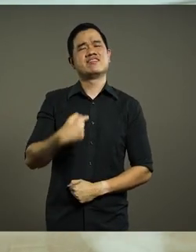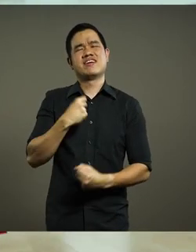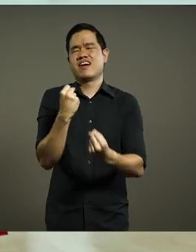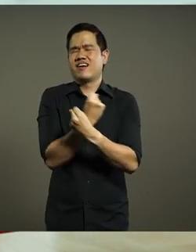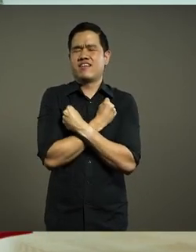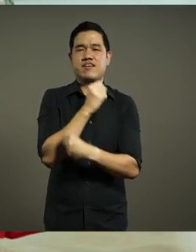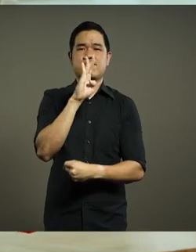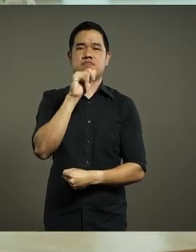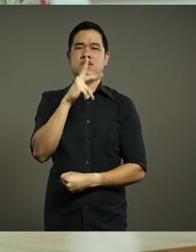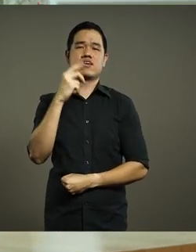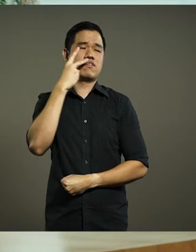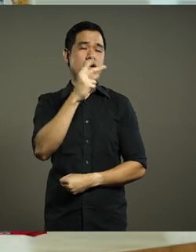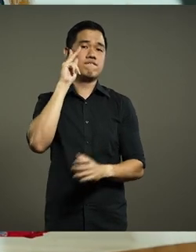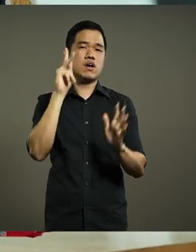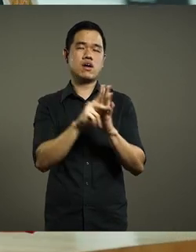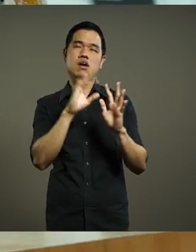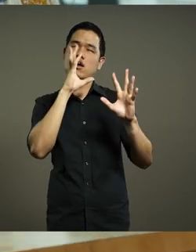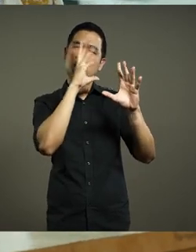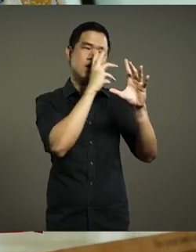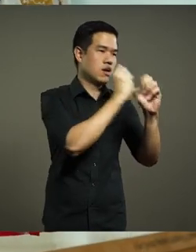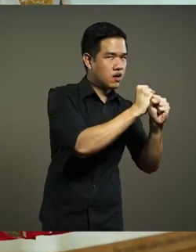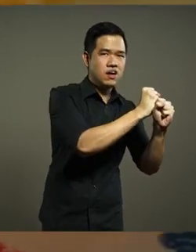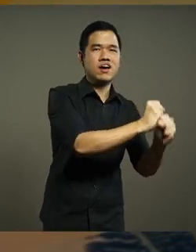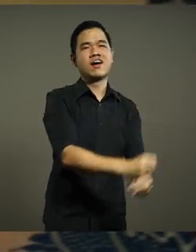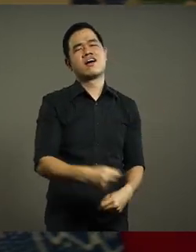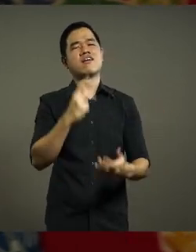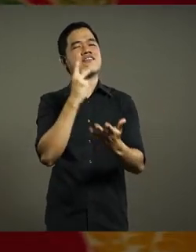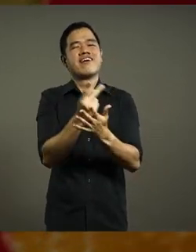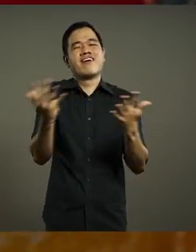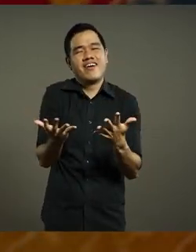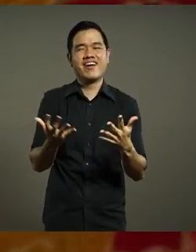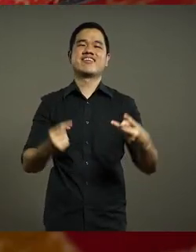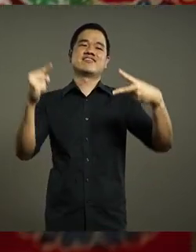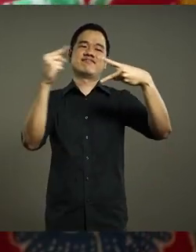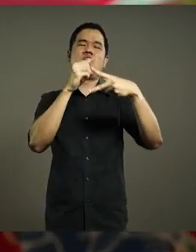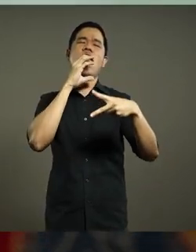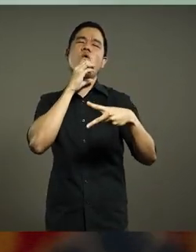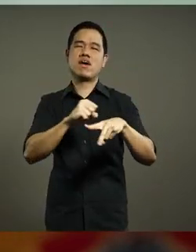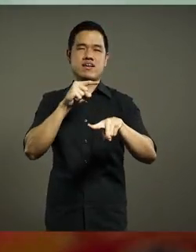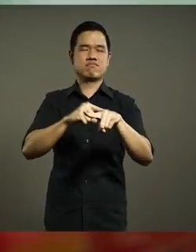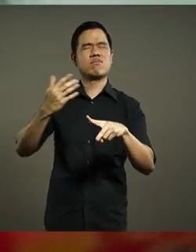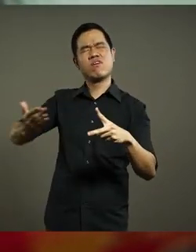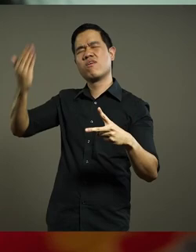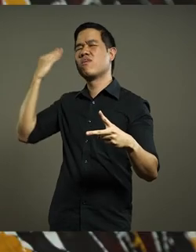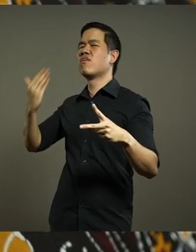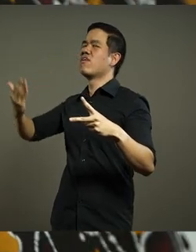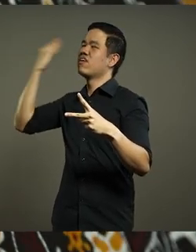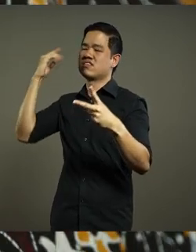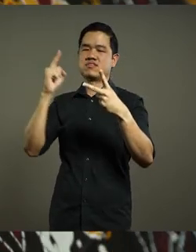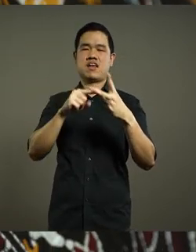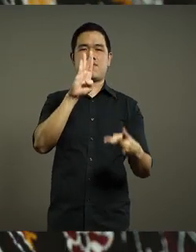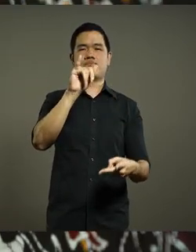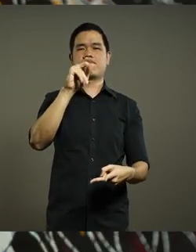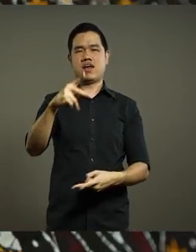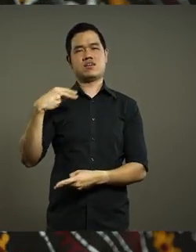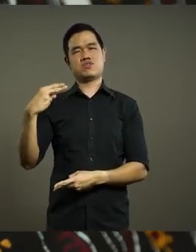Saya sangat terpesona saat melihat foto ini. Gambar ini bukan hanya sebuah bukti tentang peradaban kuno, tapi juga